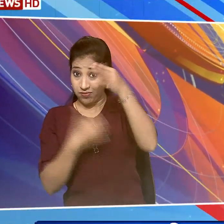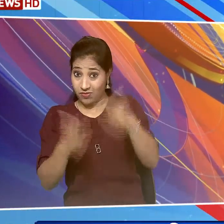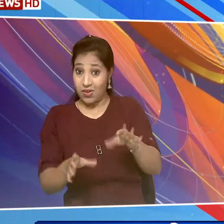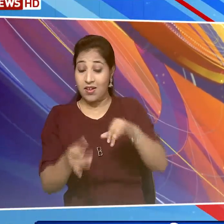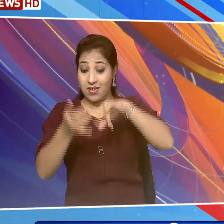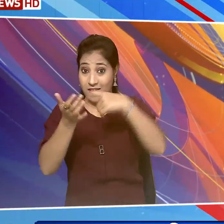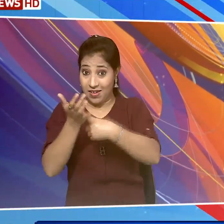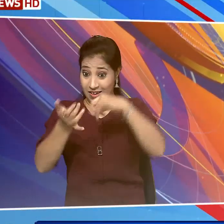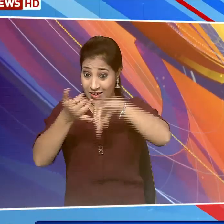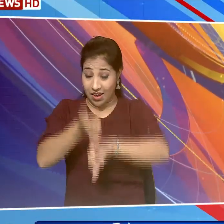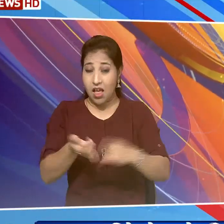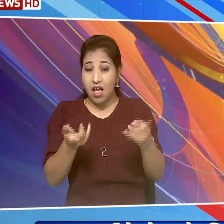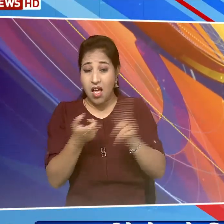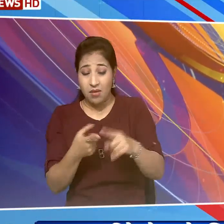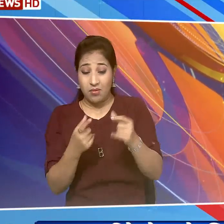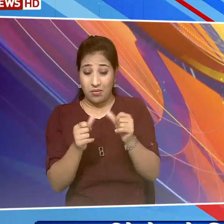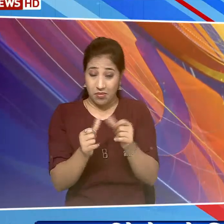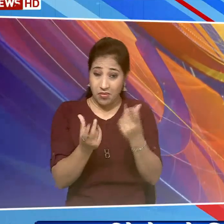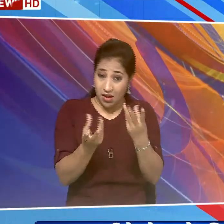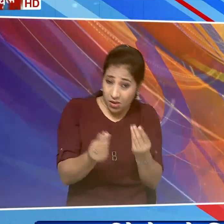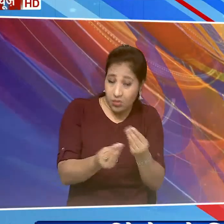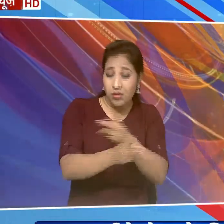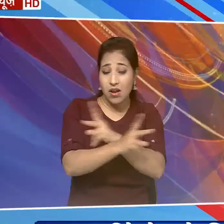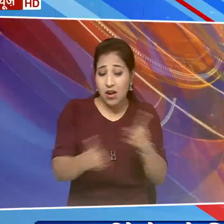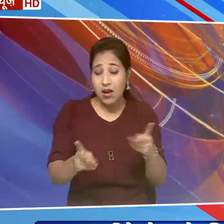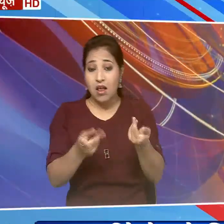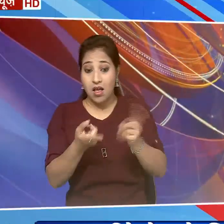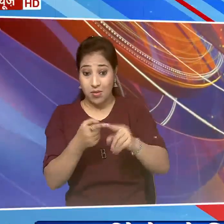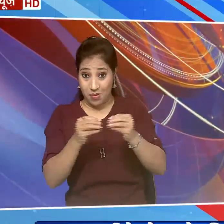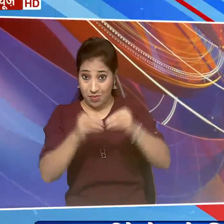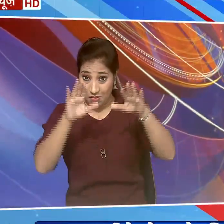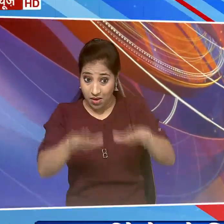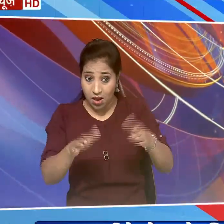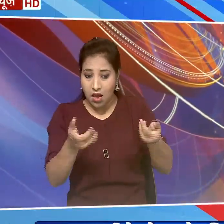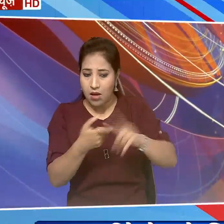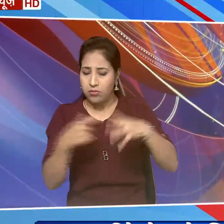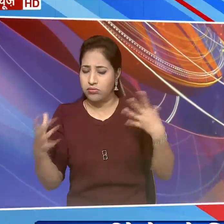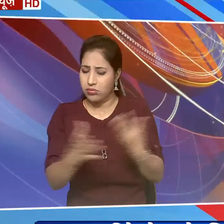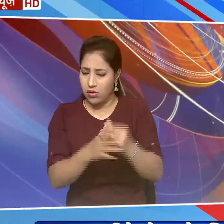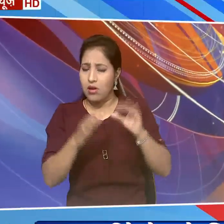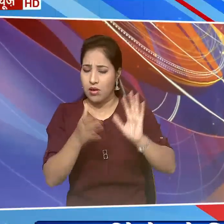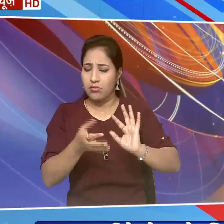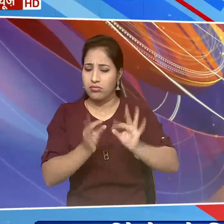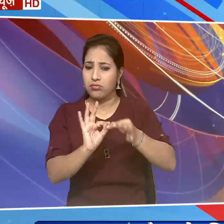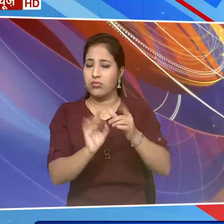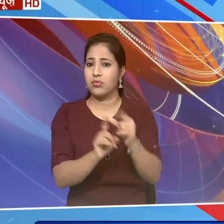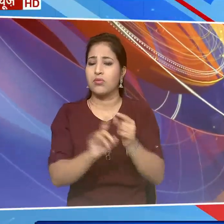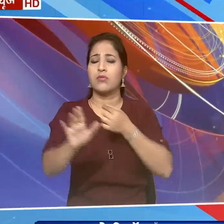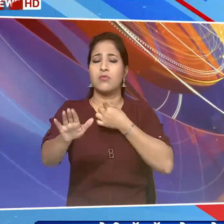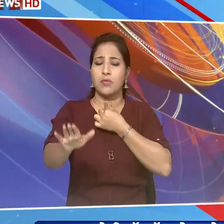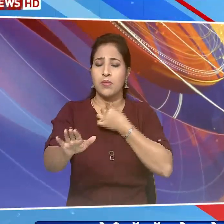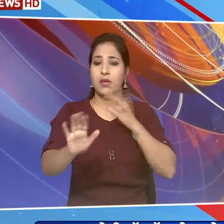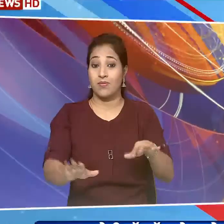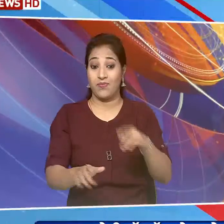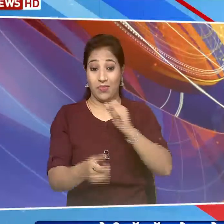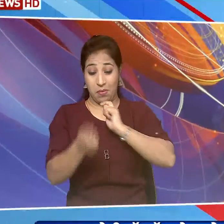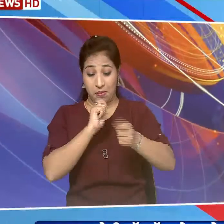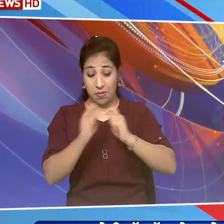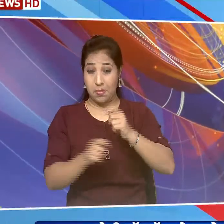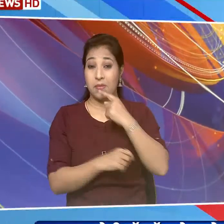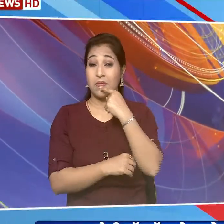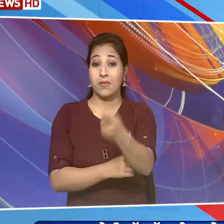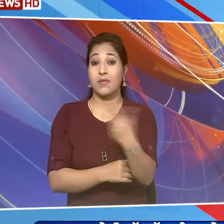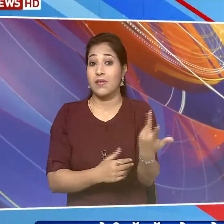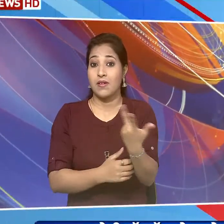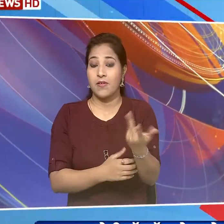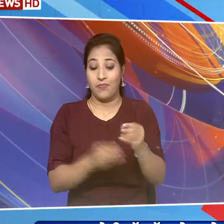आर्थिक संकट के बीच ब्रिटन में स्थरता और एकता का संकल्प लिया उन्होंने पत्रकारों से बाचीत में